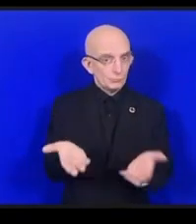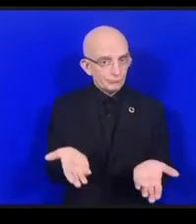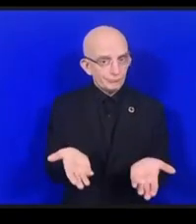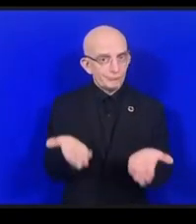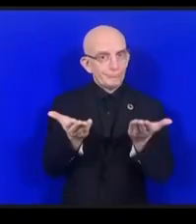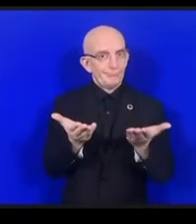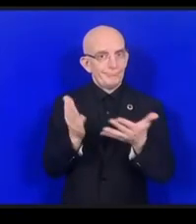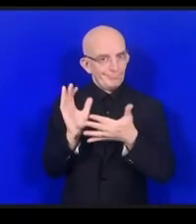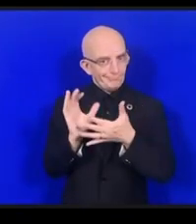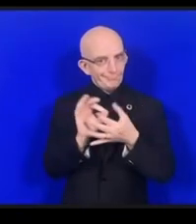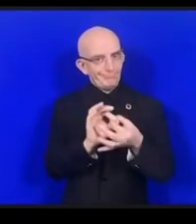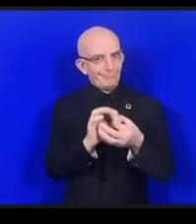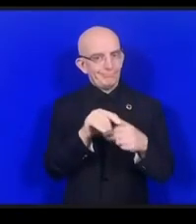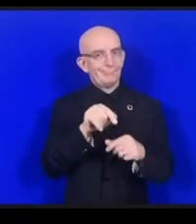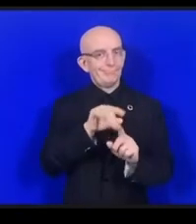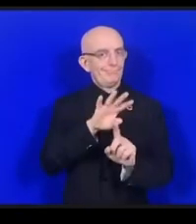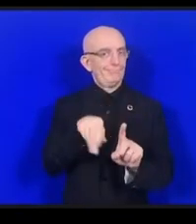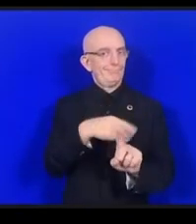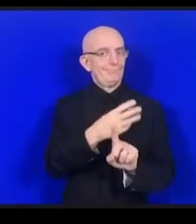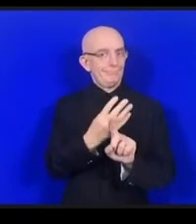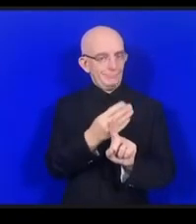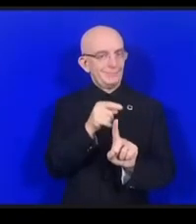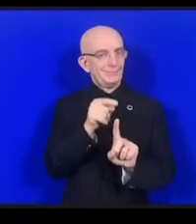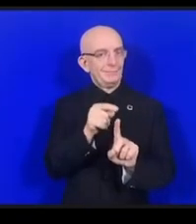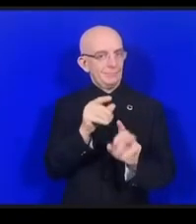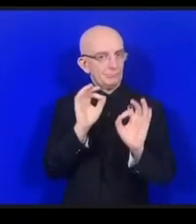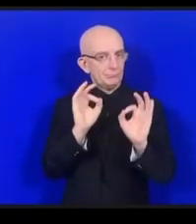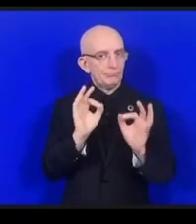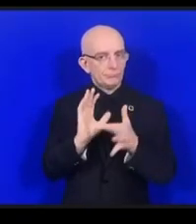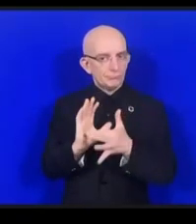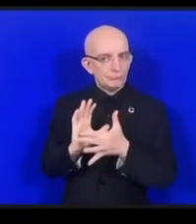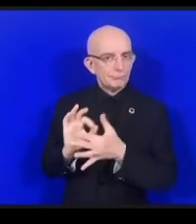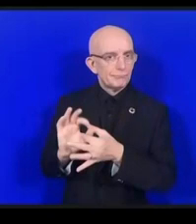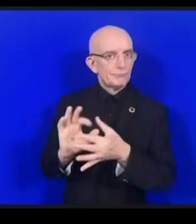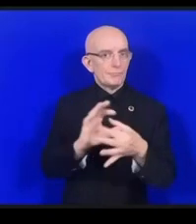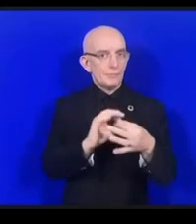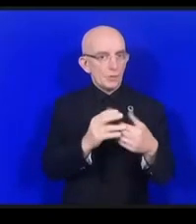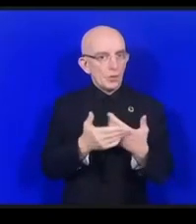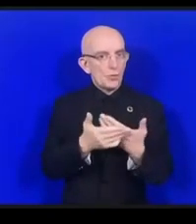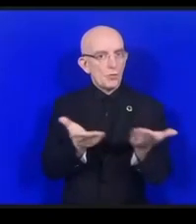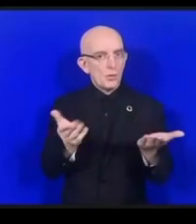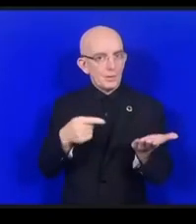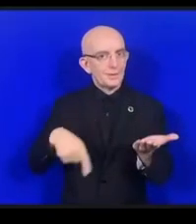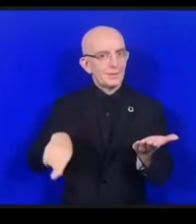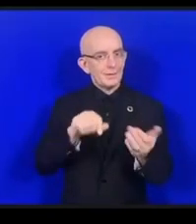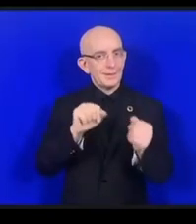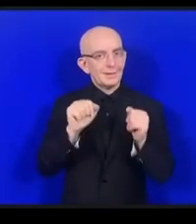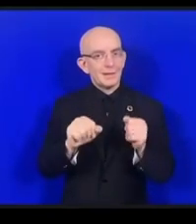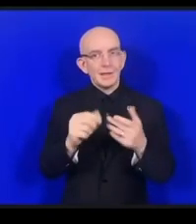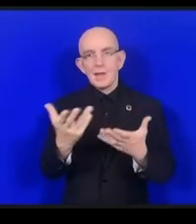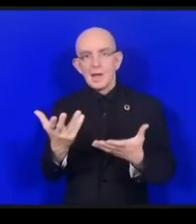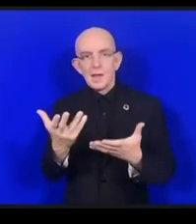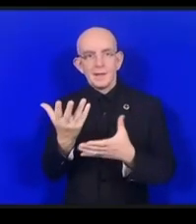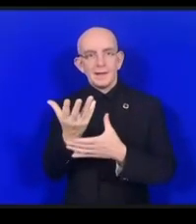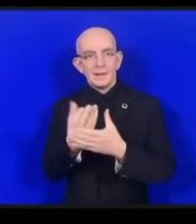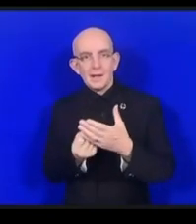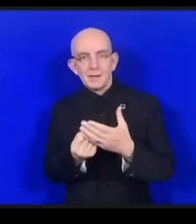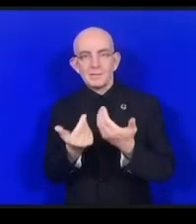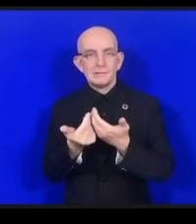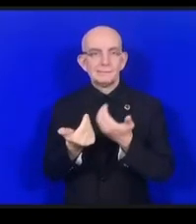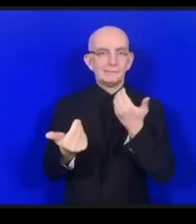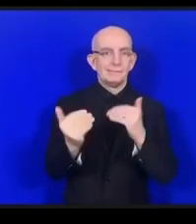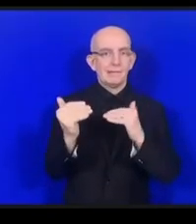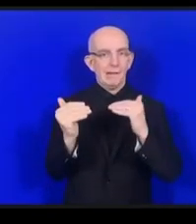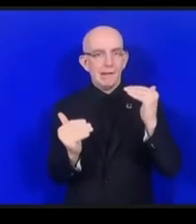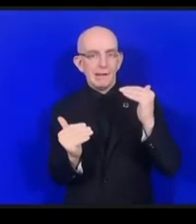ことによってデジタル格差を広告できるようにしなければいけないそしてデジタルの協力を全ての国で強化することが